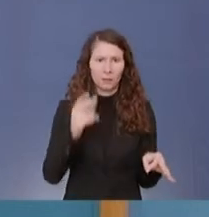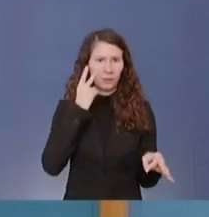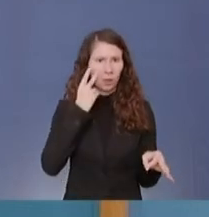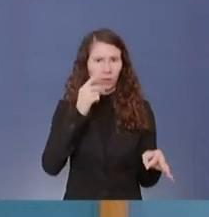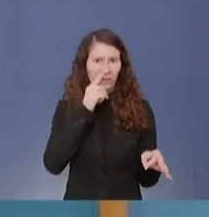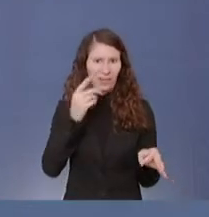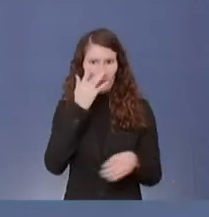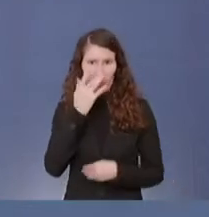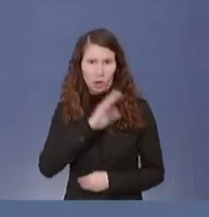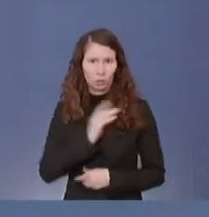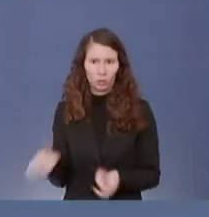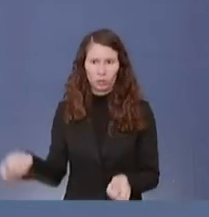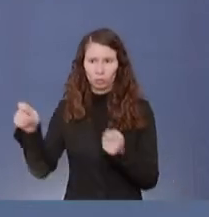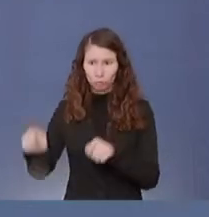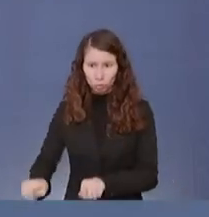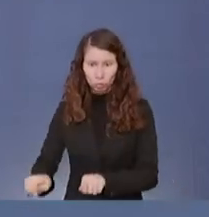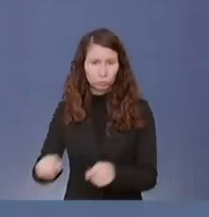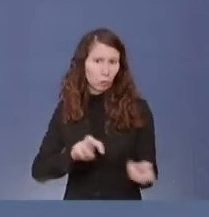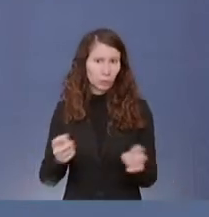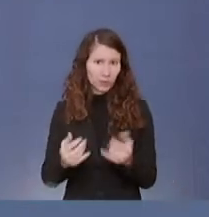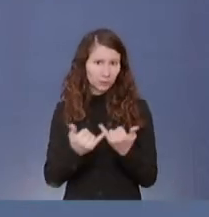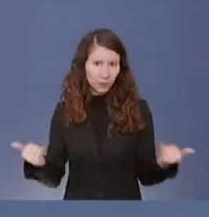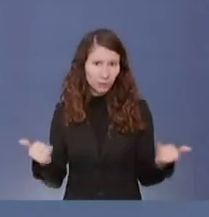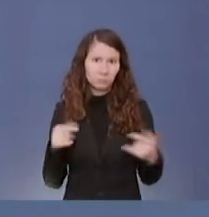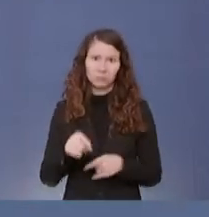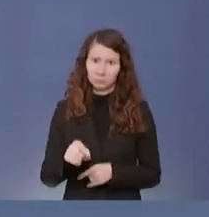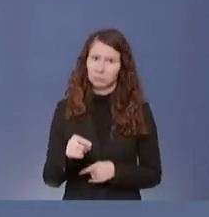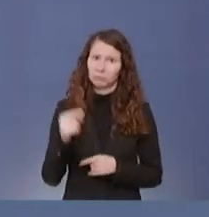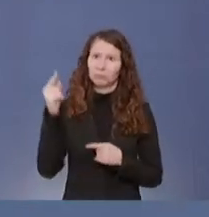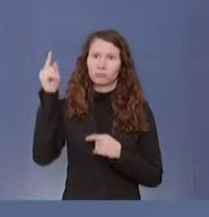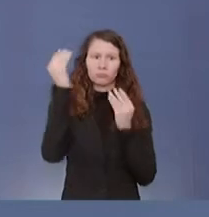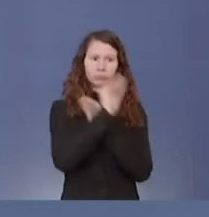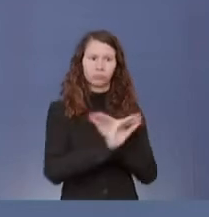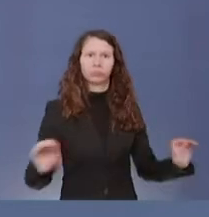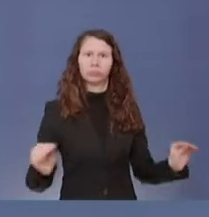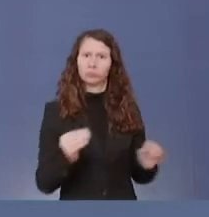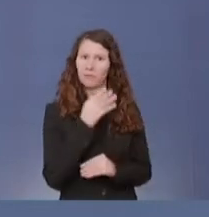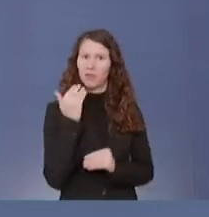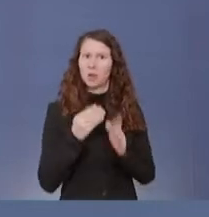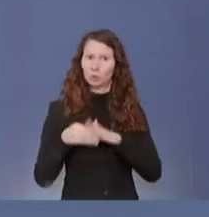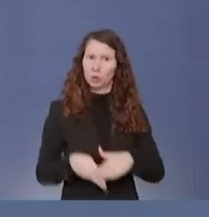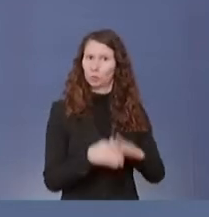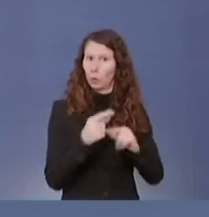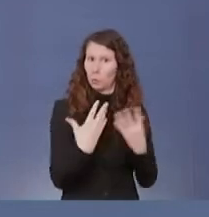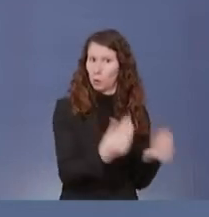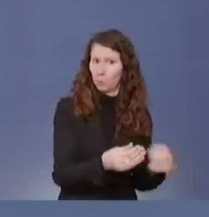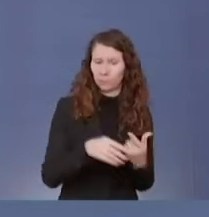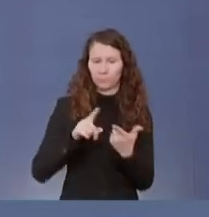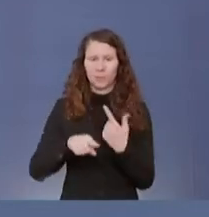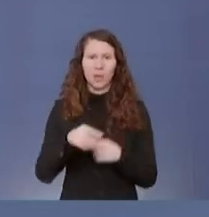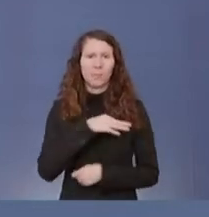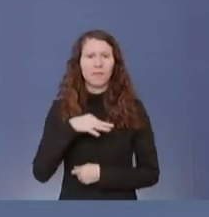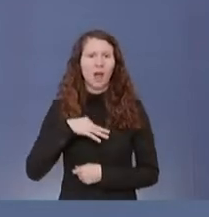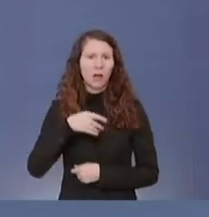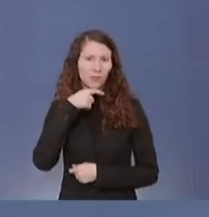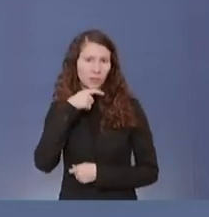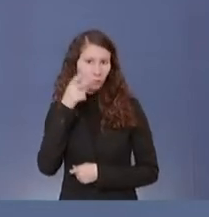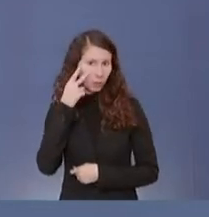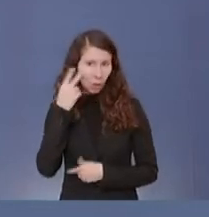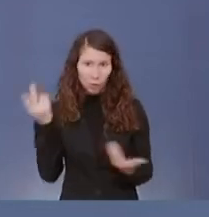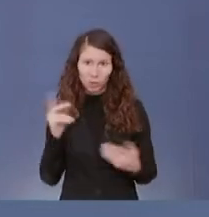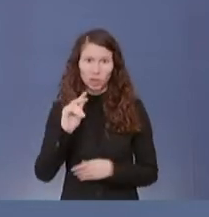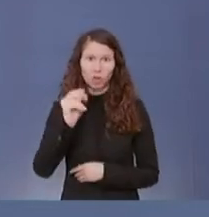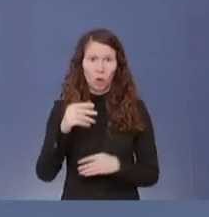Kitas und Schulen? Da wurde ja groß zu Unterstützung angekündigt. Was ist mit Privatversicherten? Welchen Anspruch haben die auf